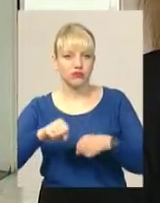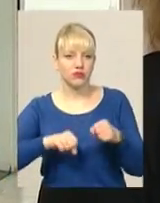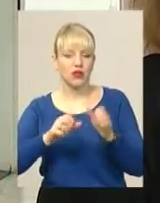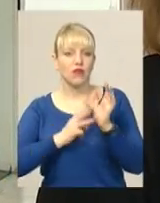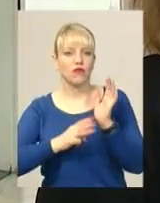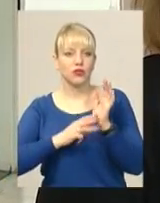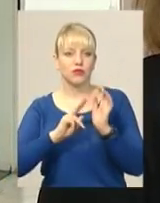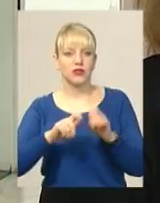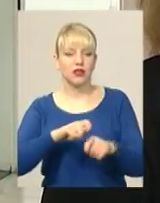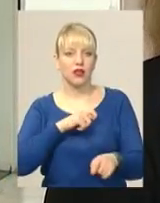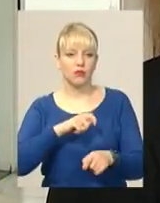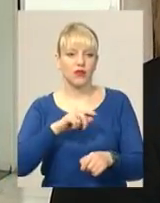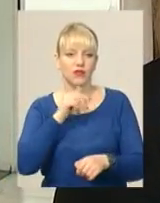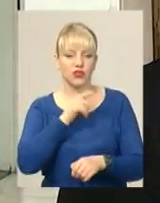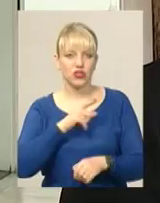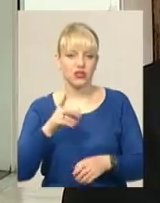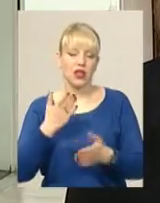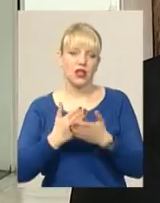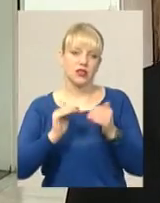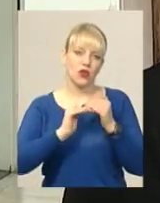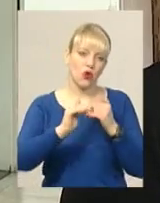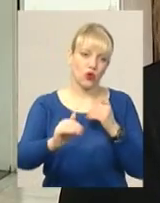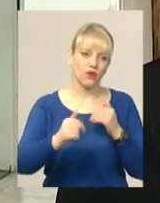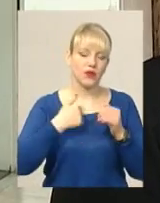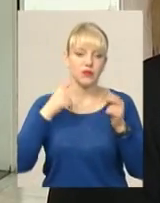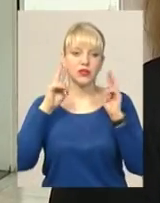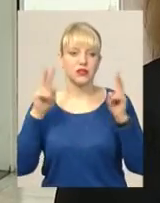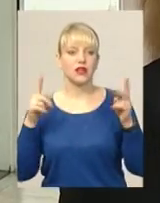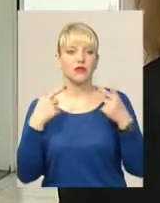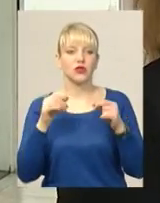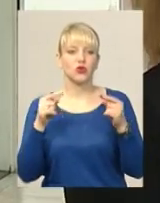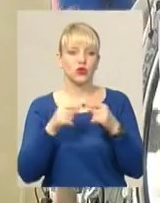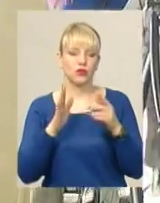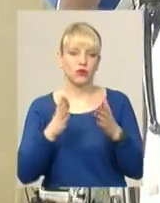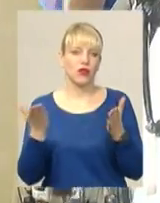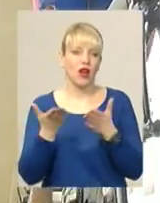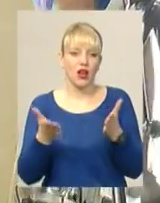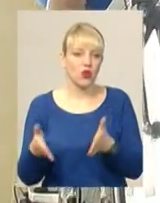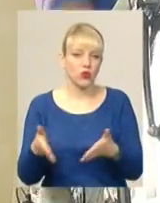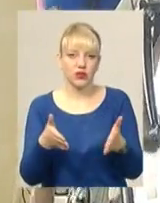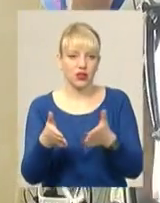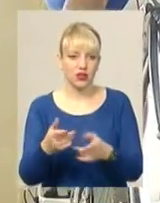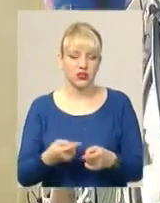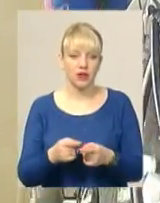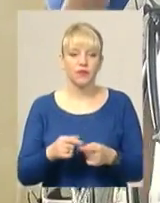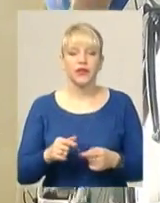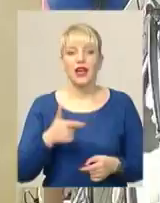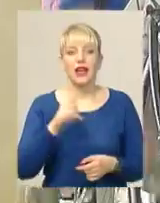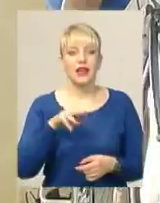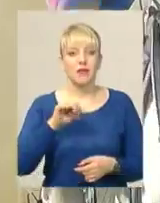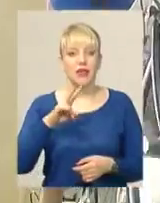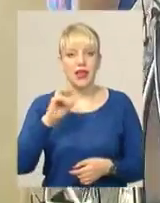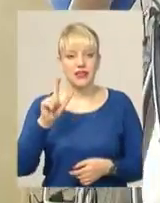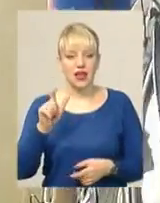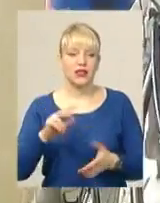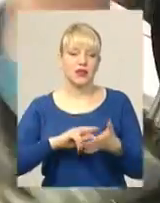час, ну і є рівніна також саме. Ми ще не знаємо точно, де буде відбір, на якої трасі. Гімназіада України з велоспорту запланована на